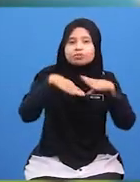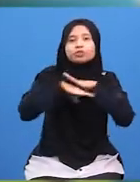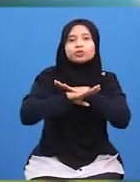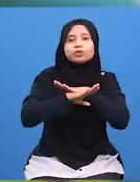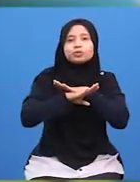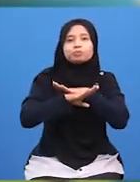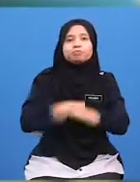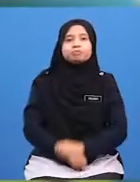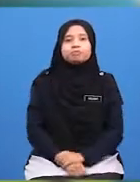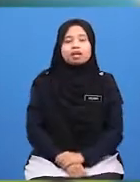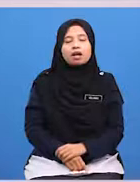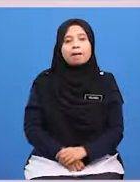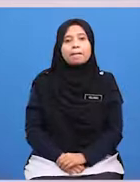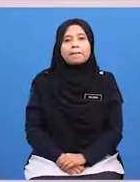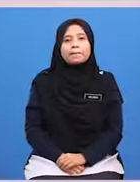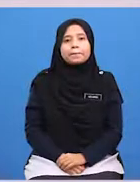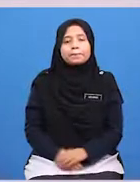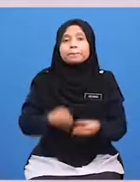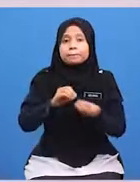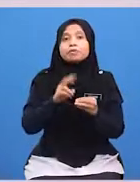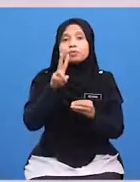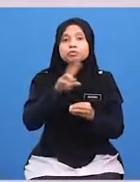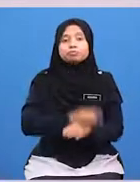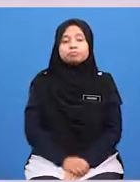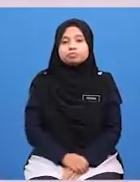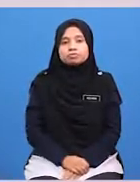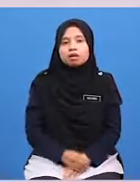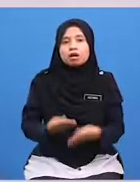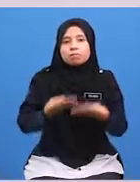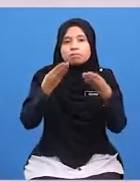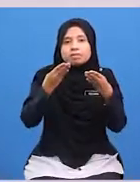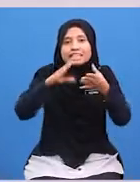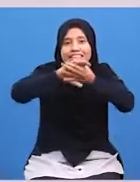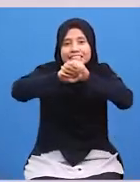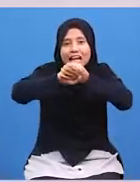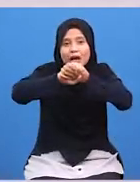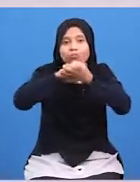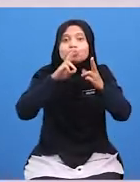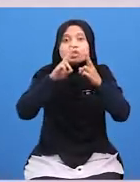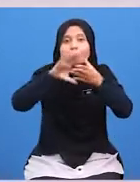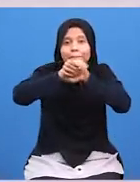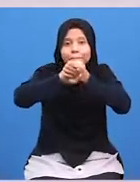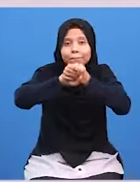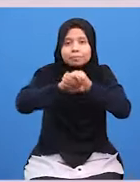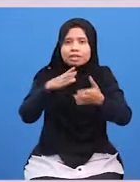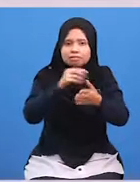Baiklah Yang Kedua Memberi Salam Dan Bertanya Khabar